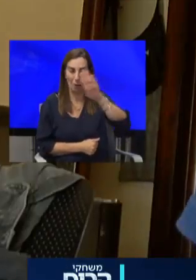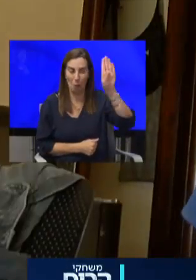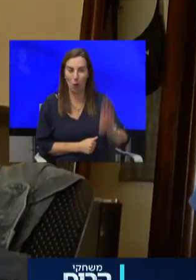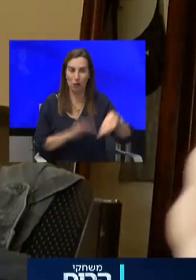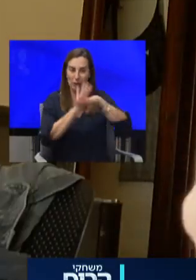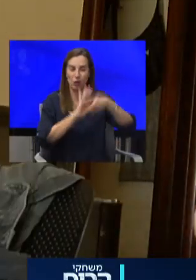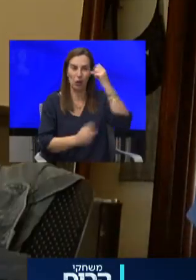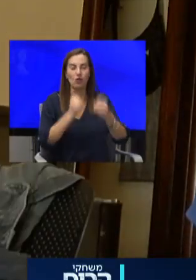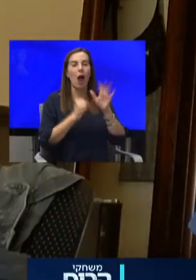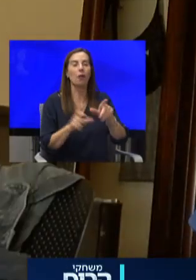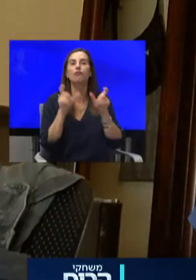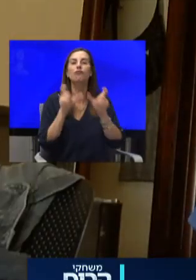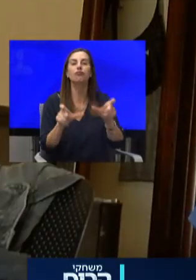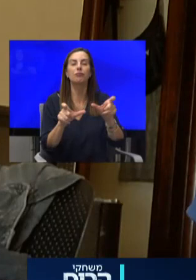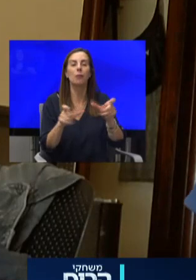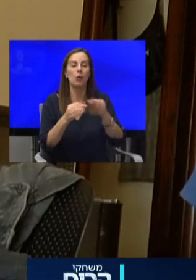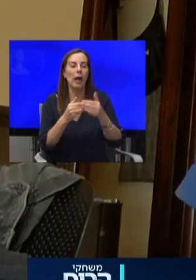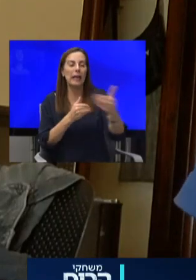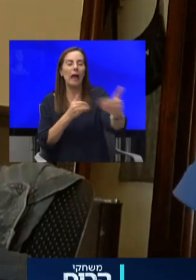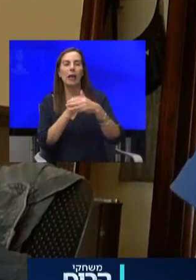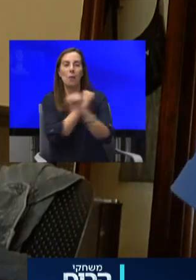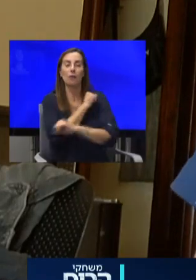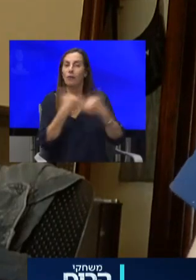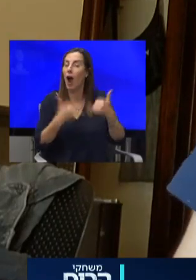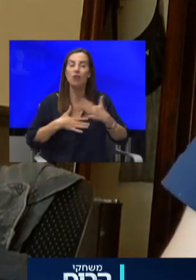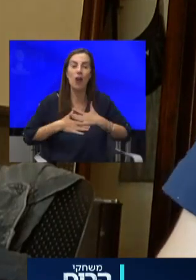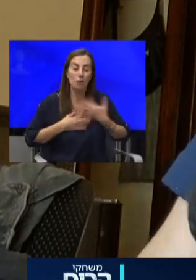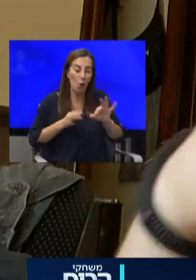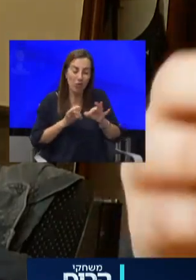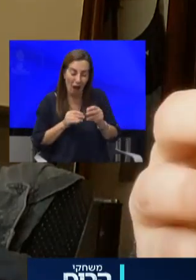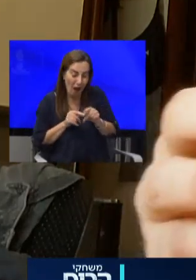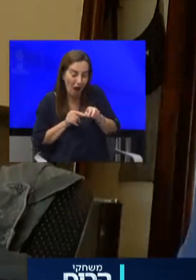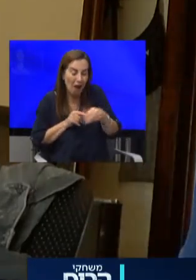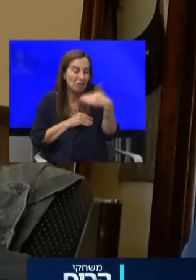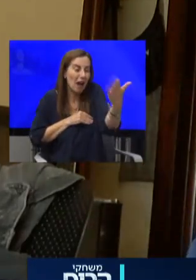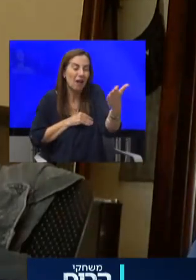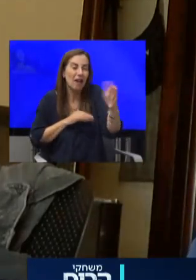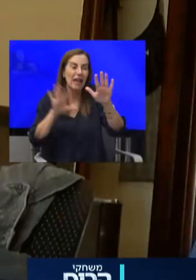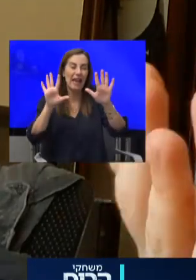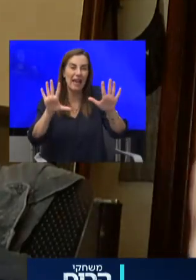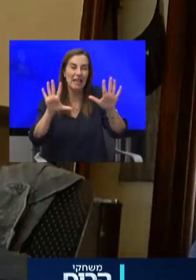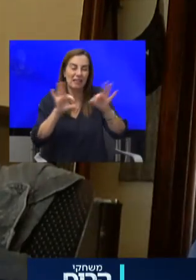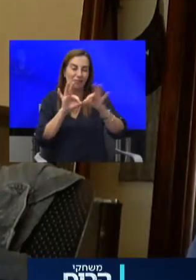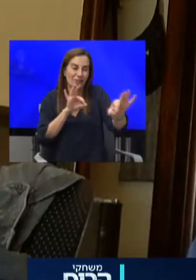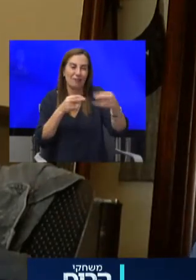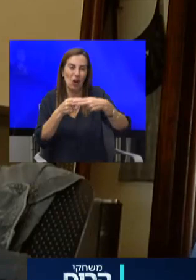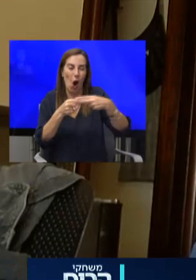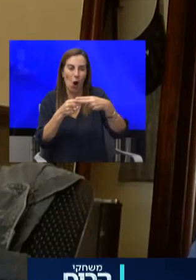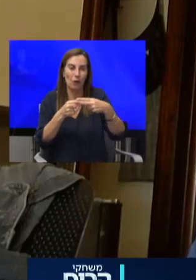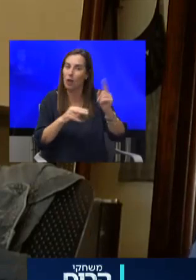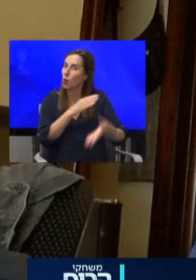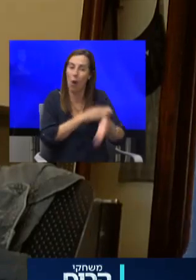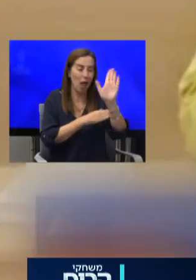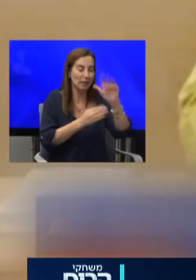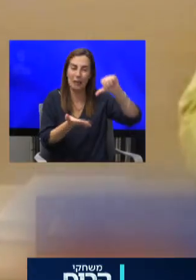הרדיוס שאנחנו יכולים להתרחק מהקמפוס וכרגע אנחנו יכולים להתרחק מהקמפוס לרדיוס של עשר מיינינג אסורנו לצאת מהעיר ואסורנו